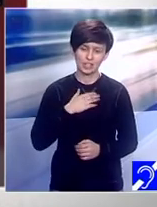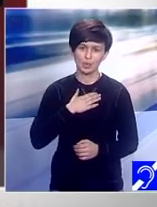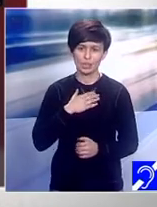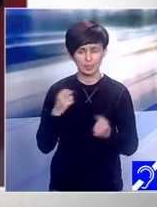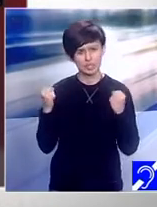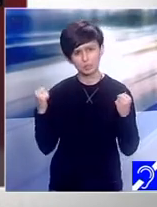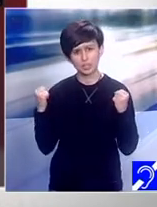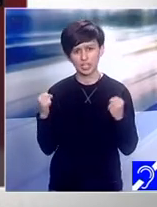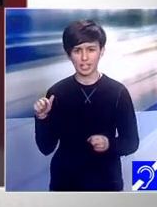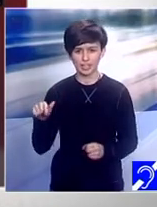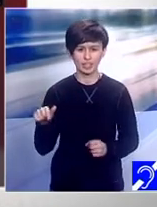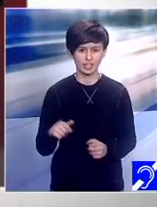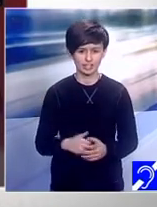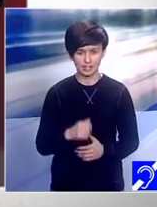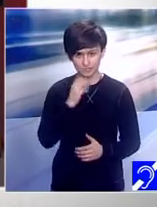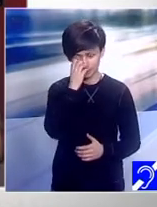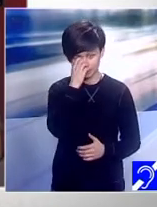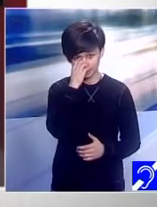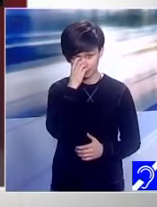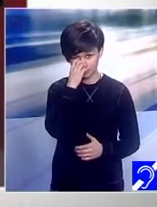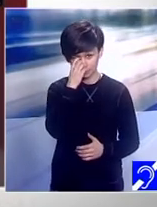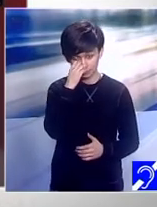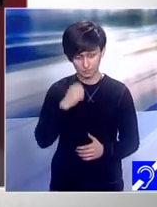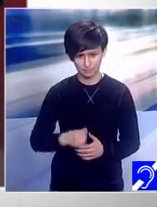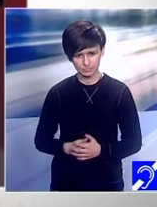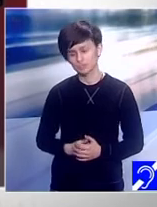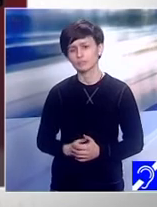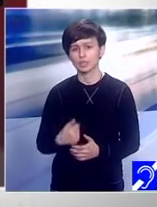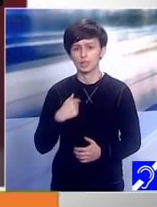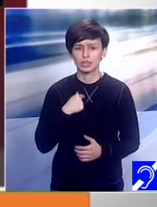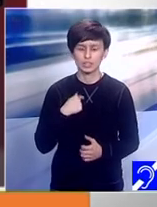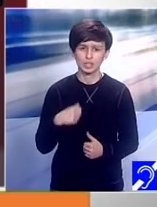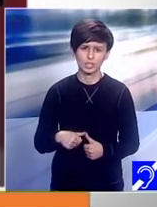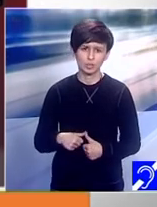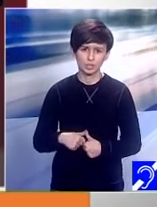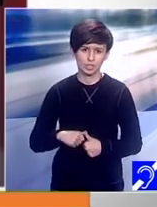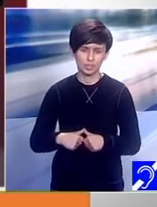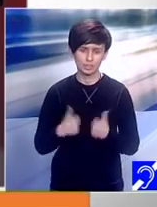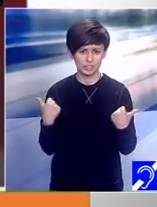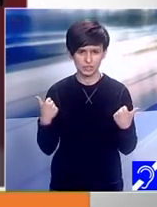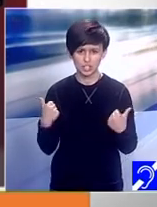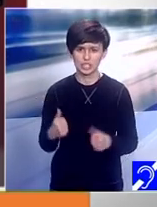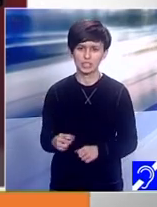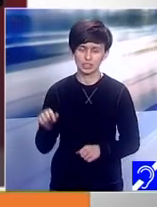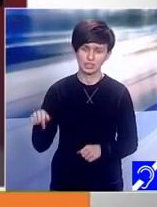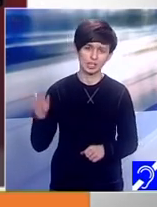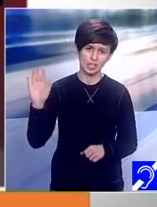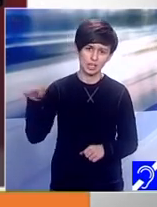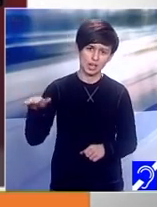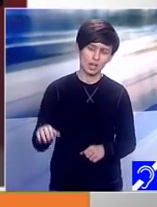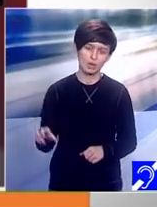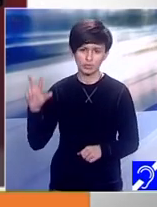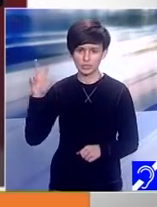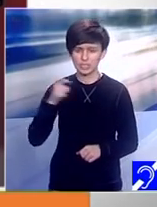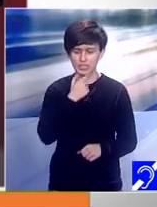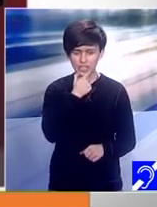Nu. Când aveau eu trei ani am divorțat, fiindcă soțul nu ne-a mai înțeles pur și simplu și era, cum